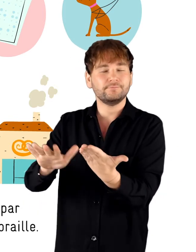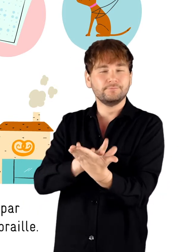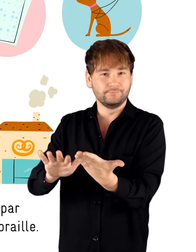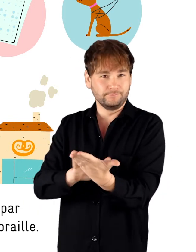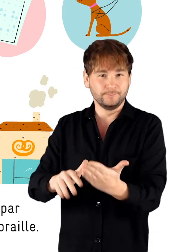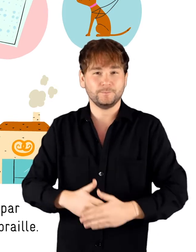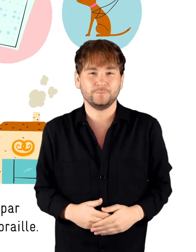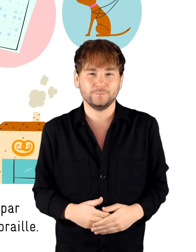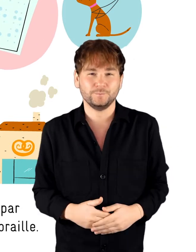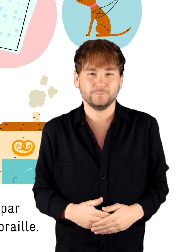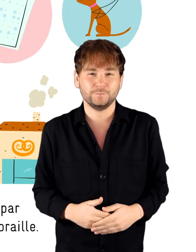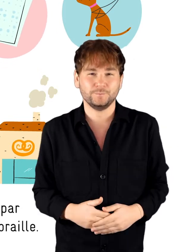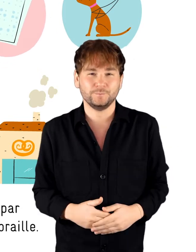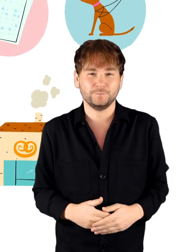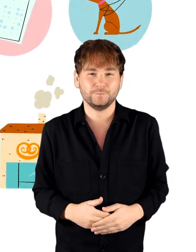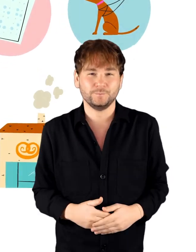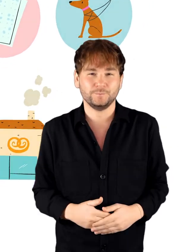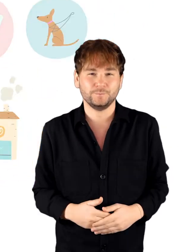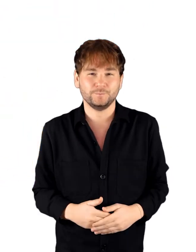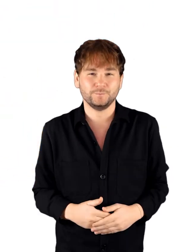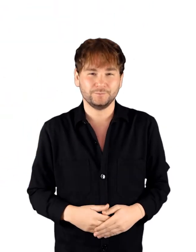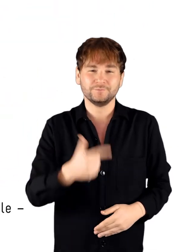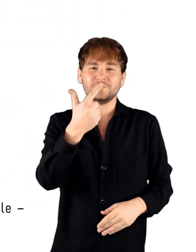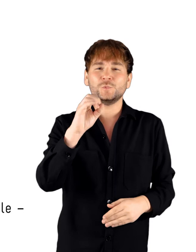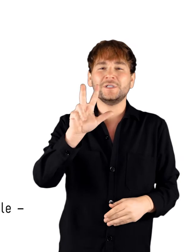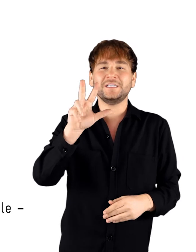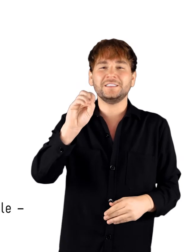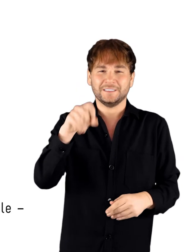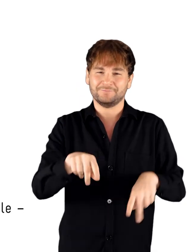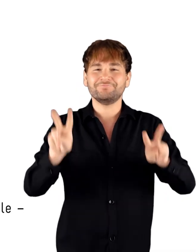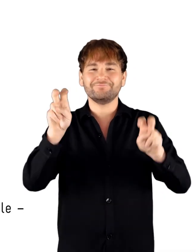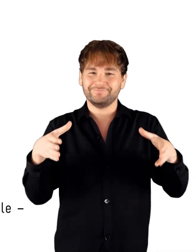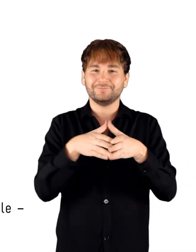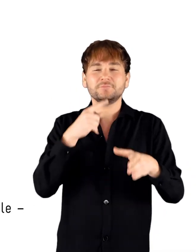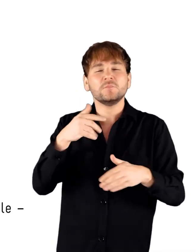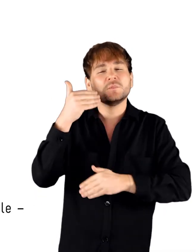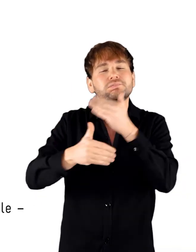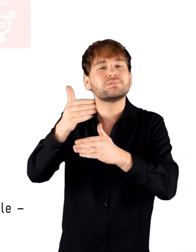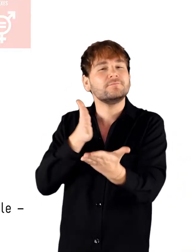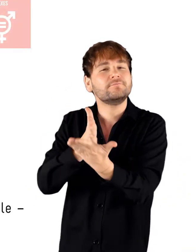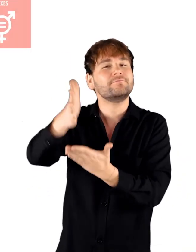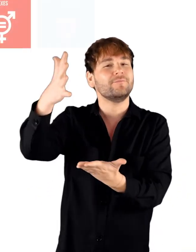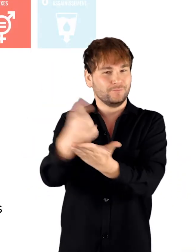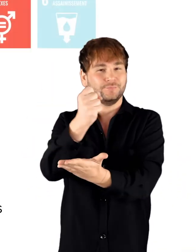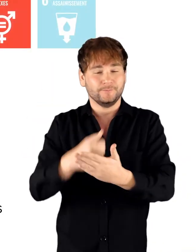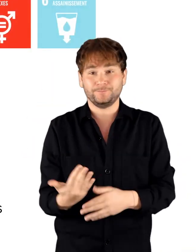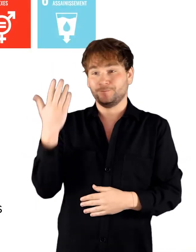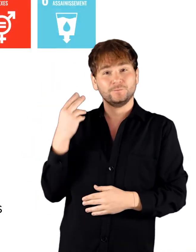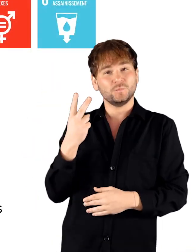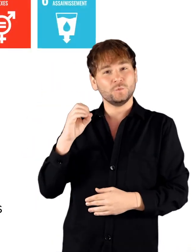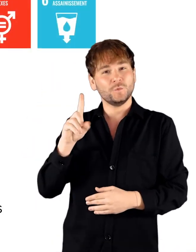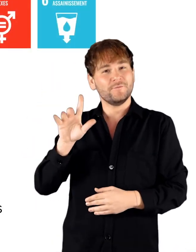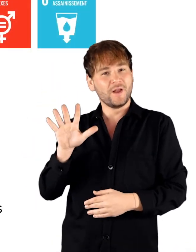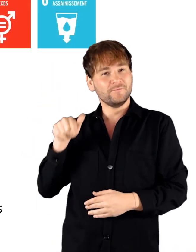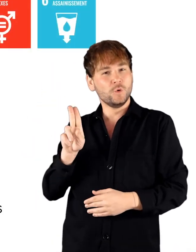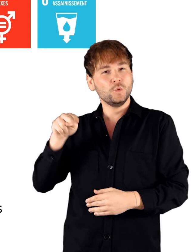biais de la langue des signes et de livres en braille. L'agenda 2030 pour le développement durable a été adopté